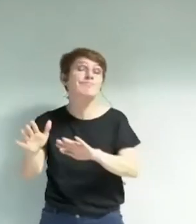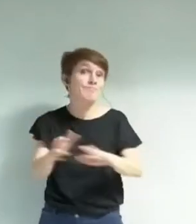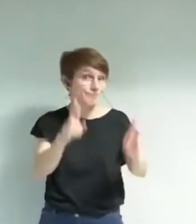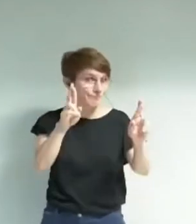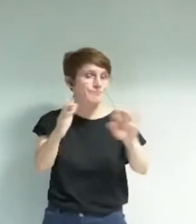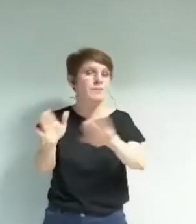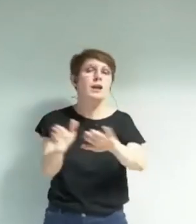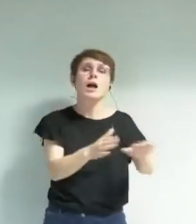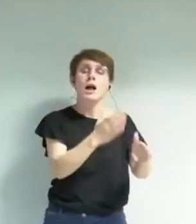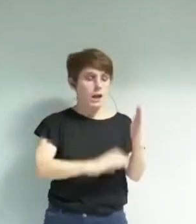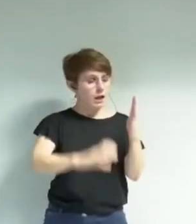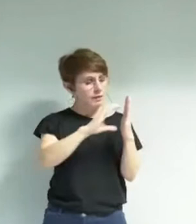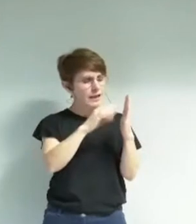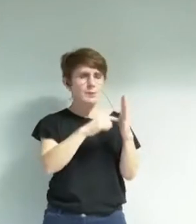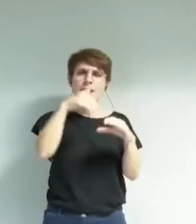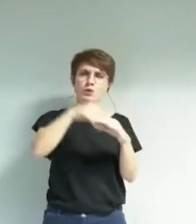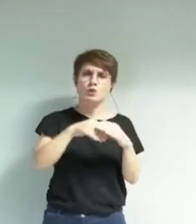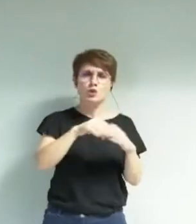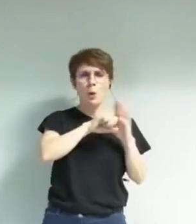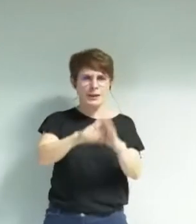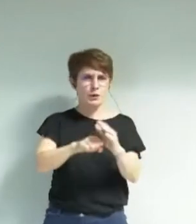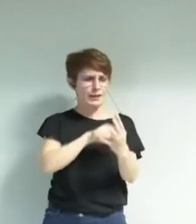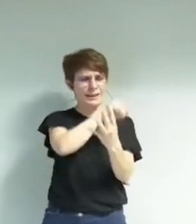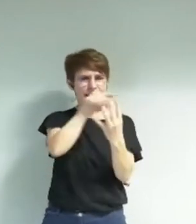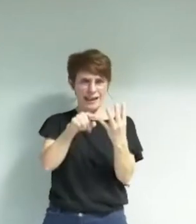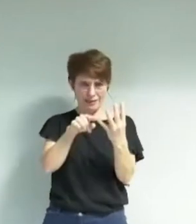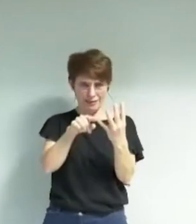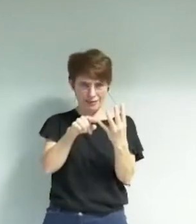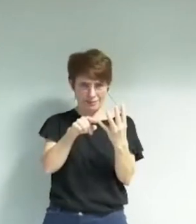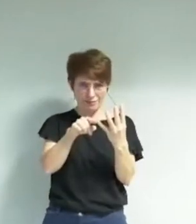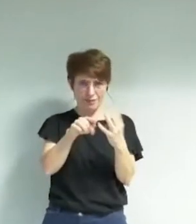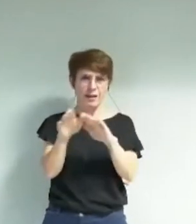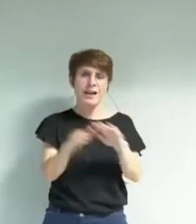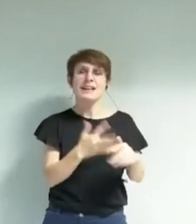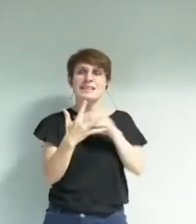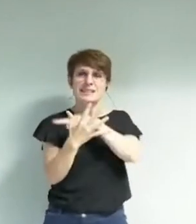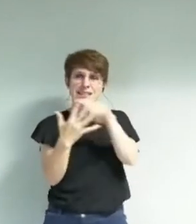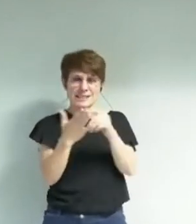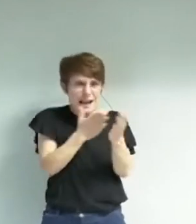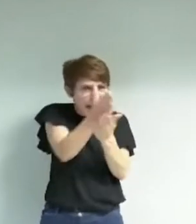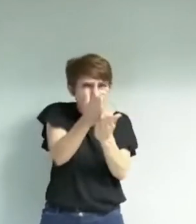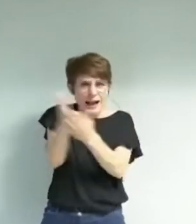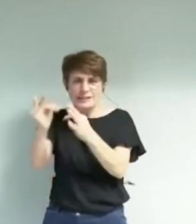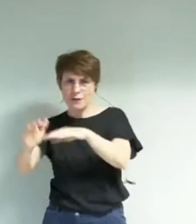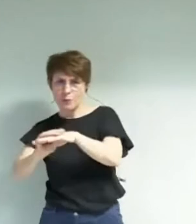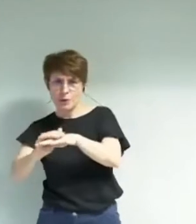trouve quatre priorités transversales, cinq axes de politique culturelle et six axes dans